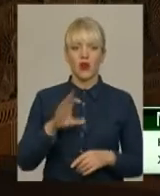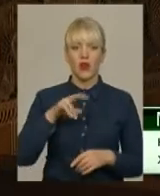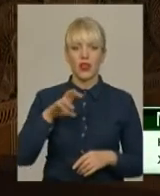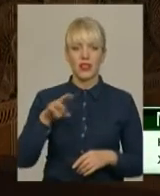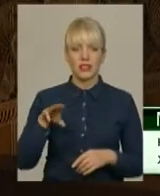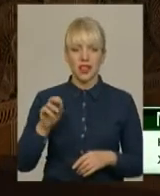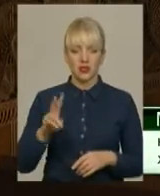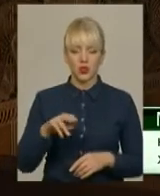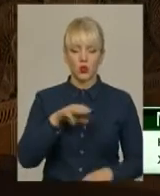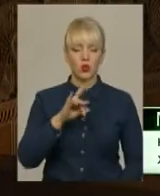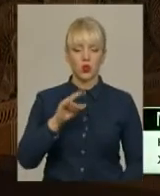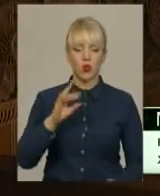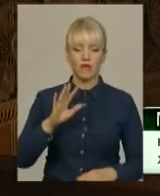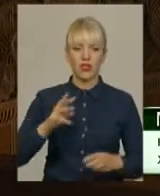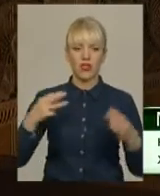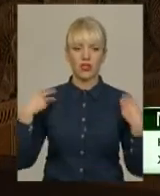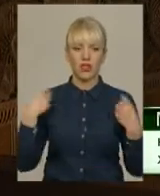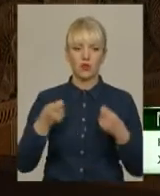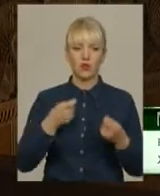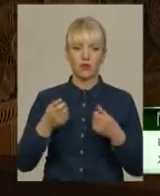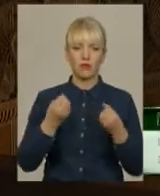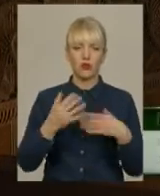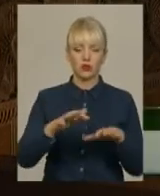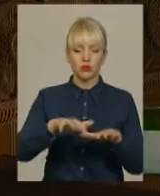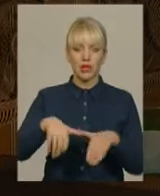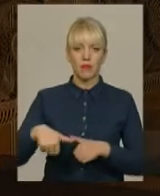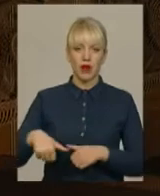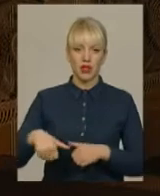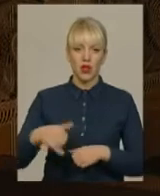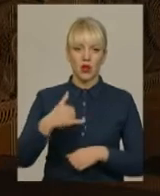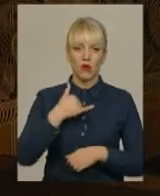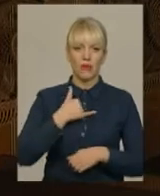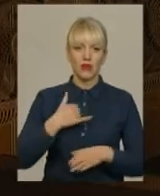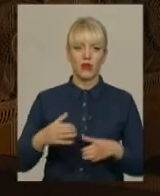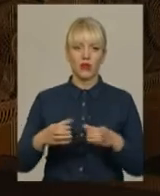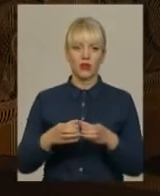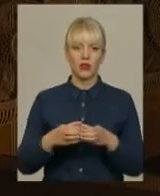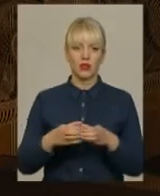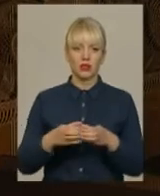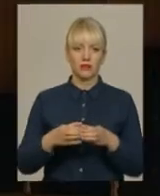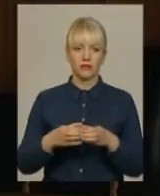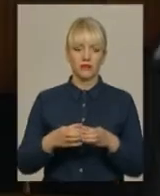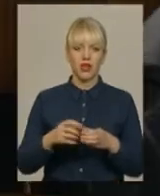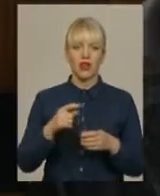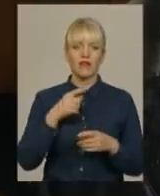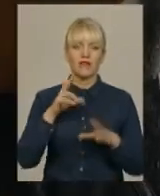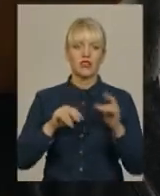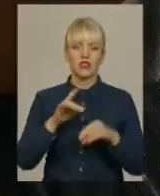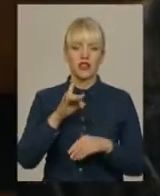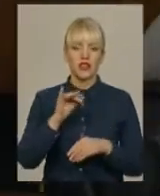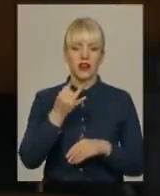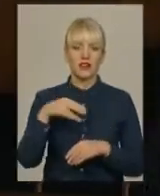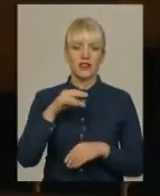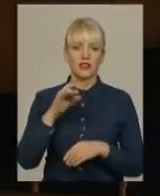і Трунова, начальник управління, просто забрали мене колектив. Як кажуть, рейдерська атака. Так, Трунова,